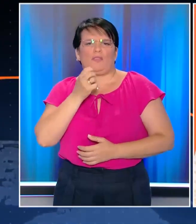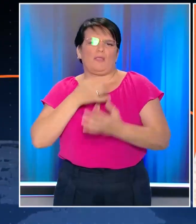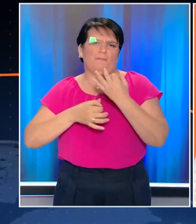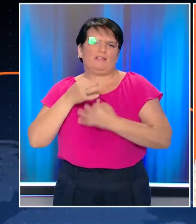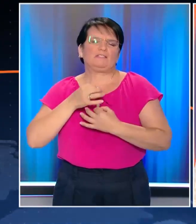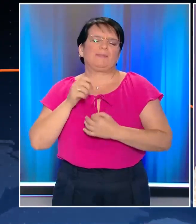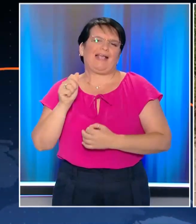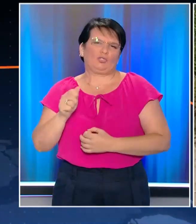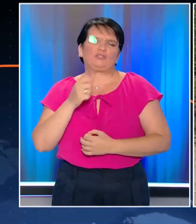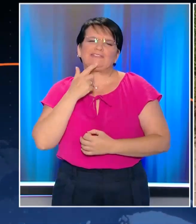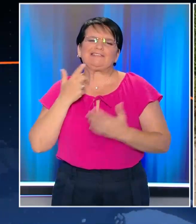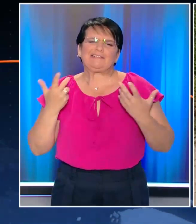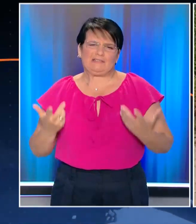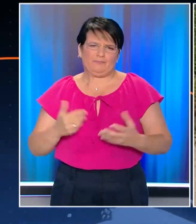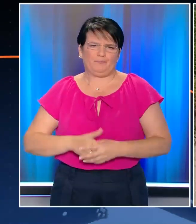μέτωπο. Αντώνη.